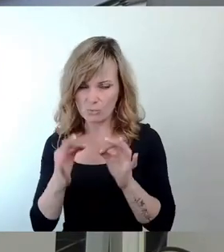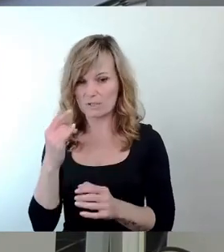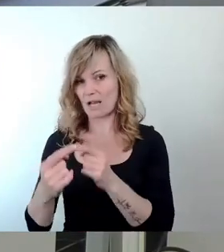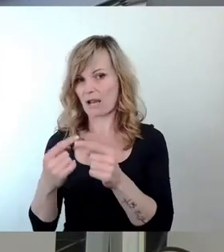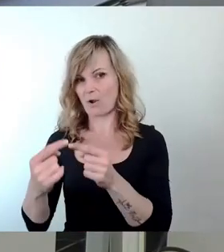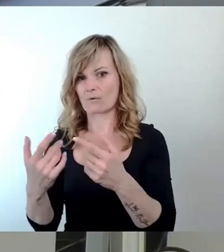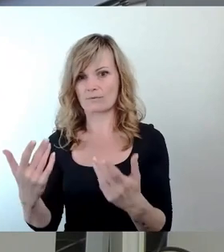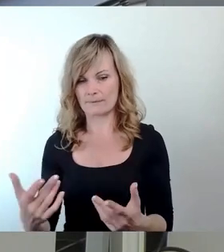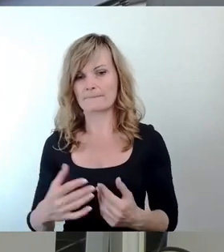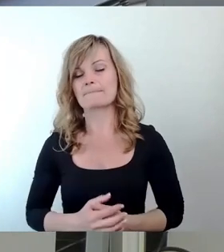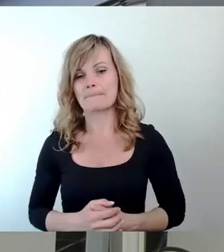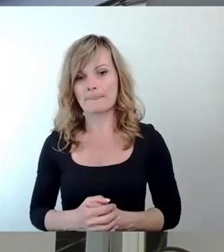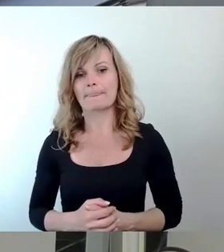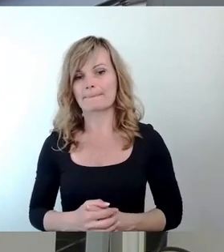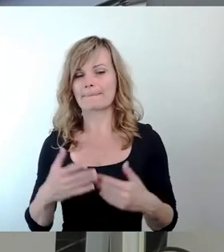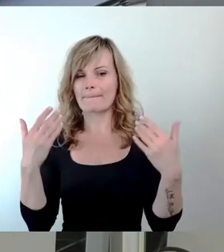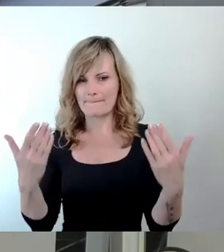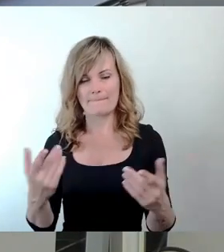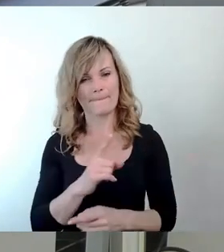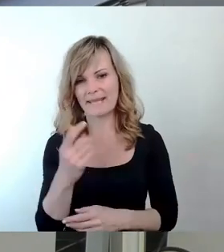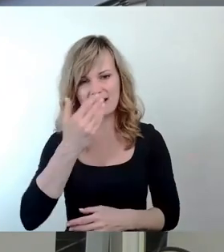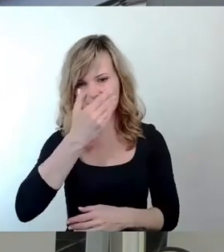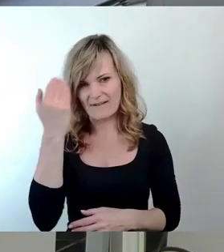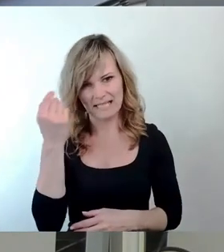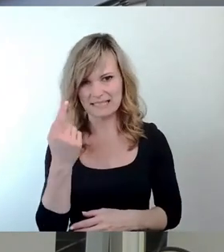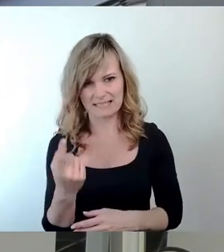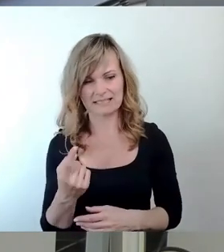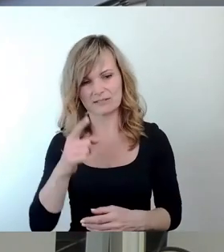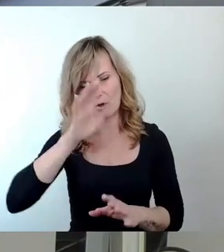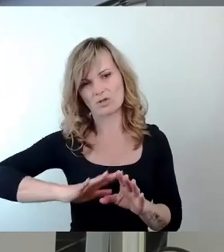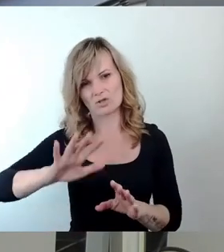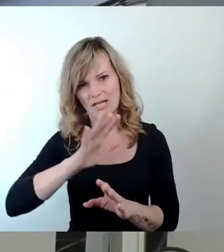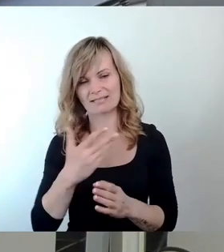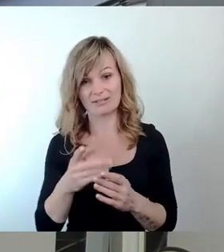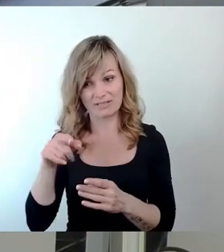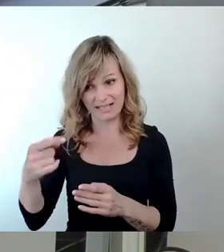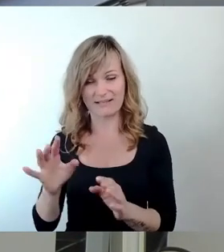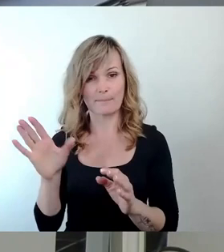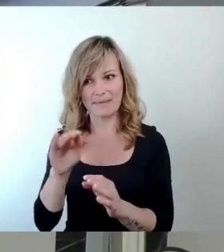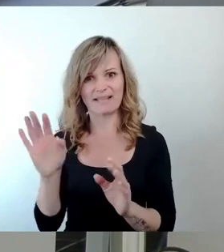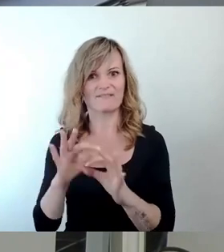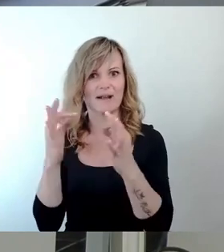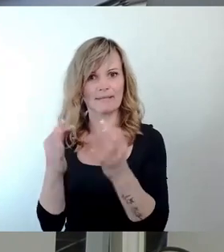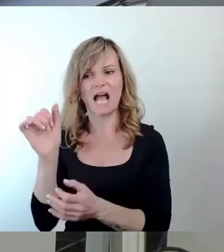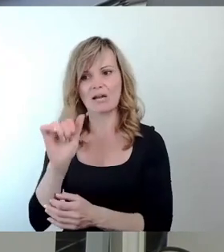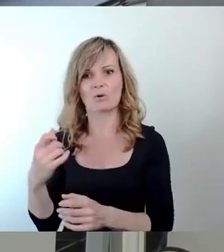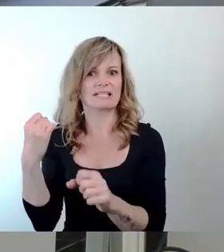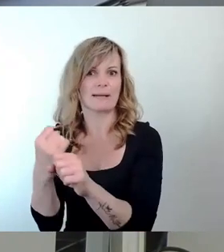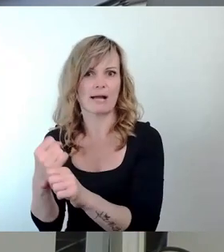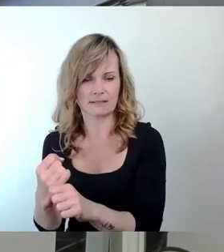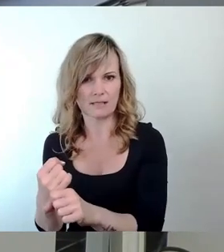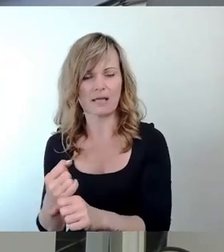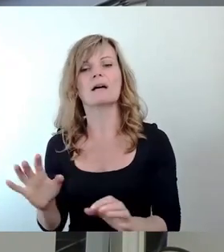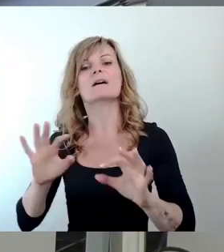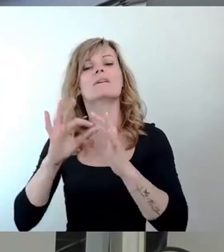und nicht das vergessen, was dann Deutschland mit der Familie Arnold gemacht hat. Familie Arnold hat die